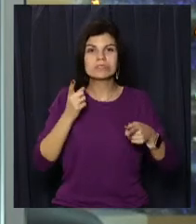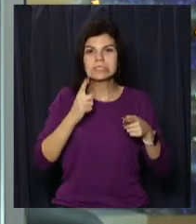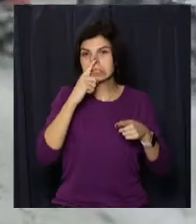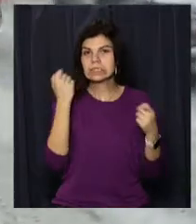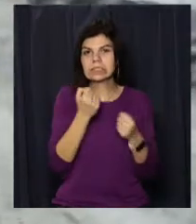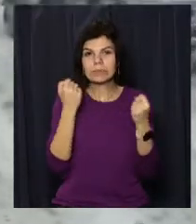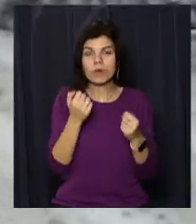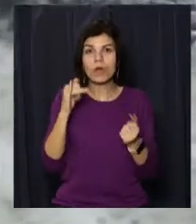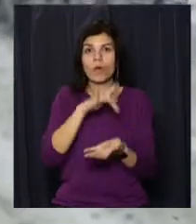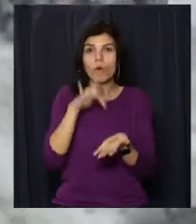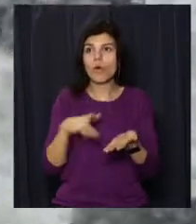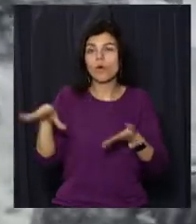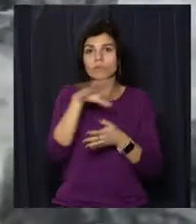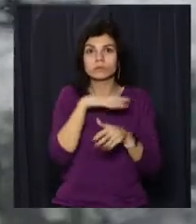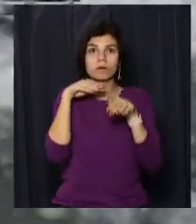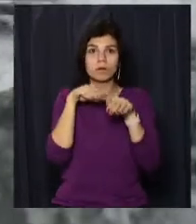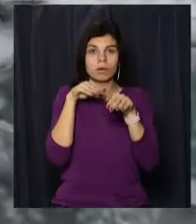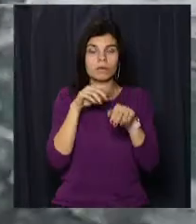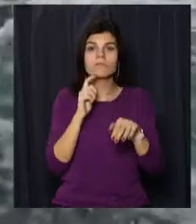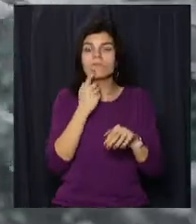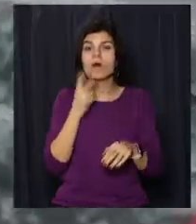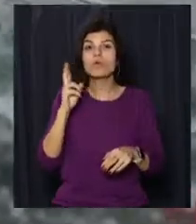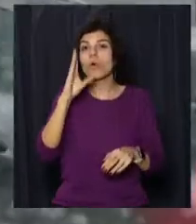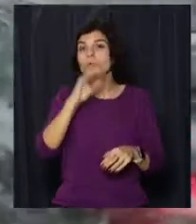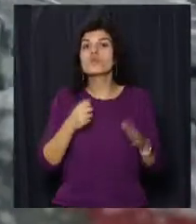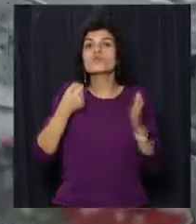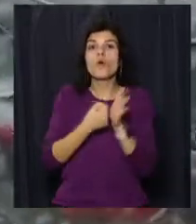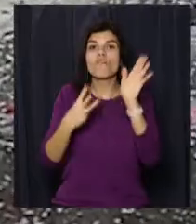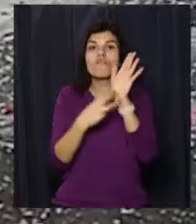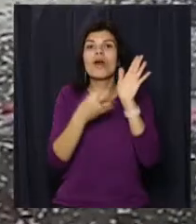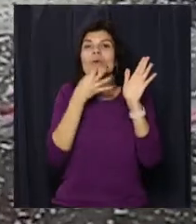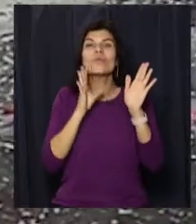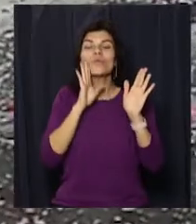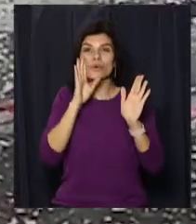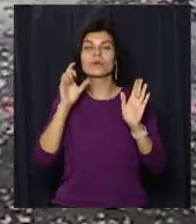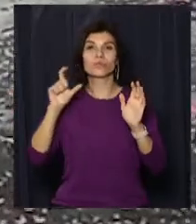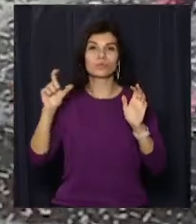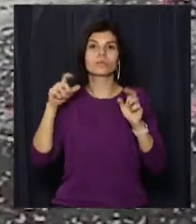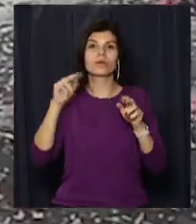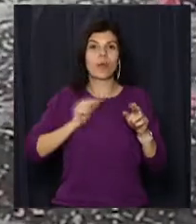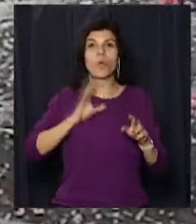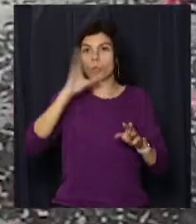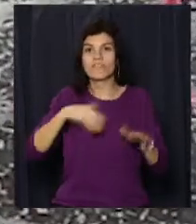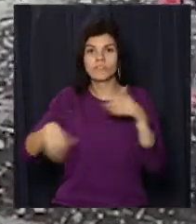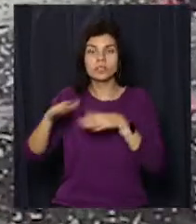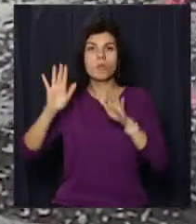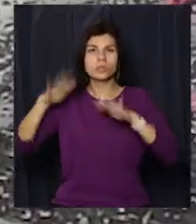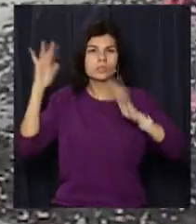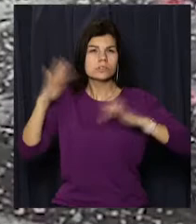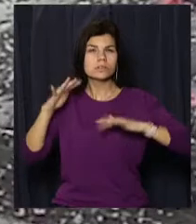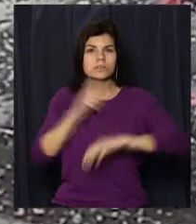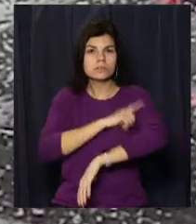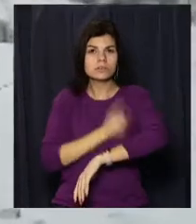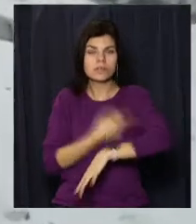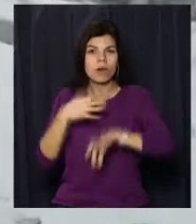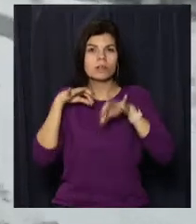стало. На роботу вчасно змогли дістатися ті, хто вийшов до восьмої. Потім сніг став ряснішим, дороги стало засипати, рух